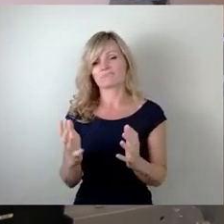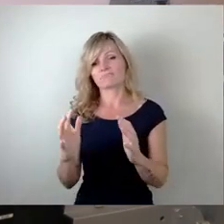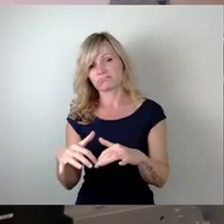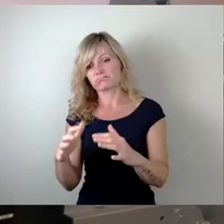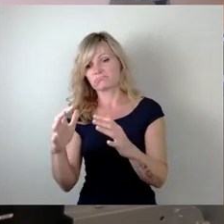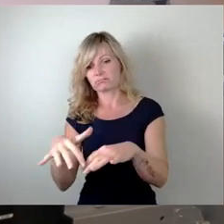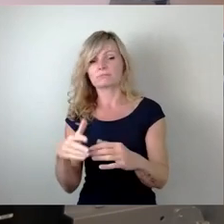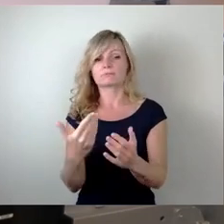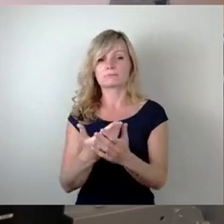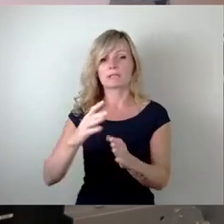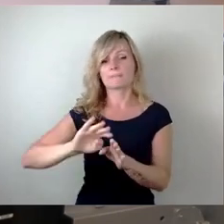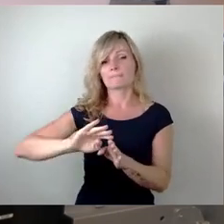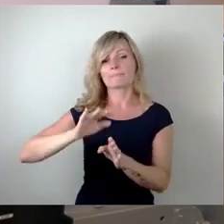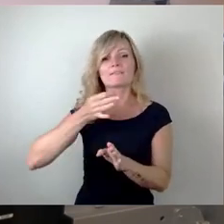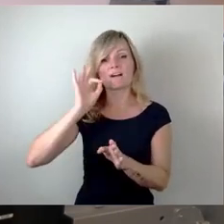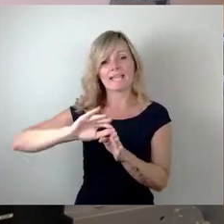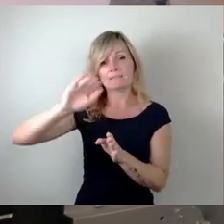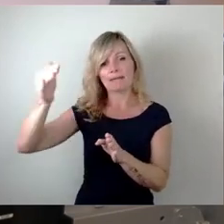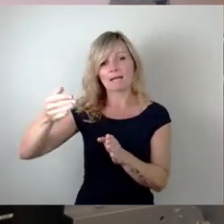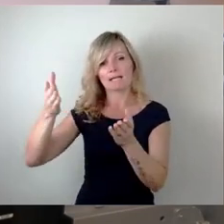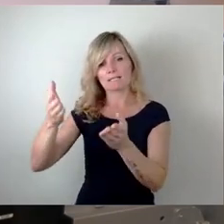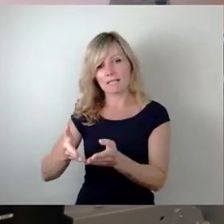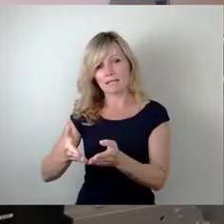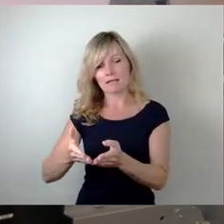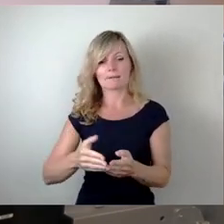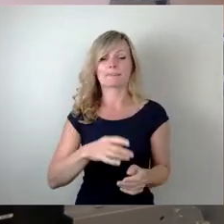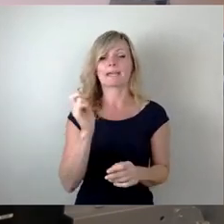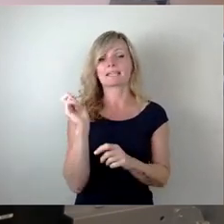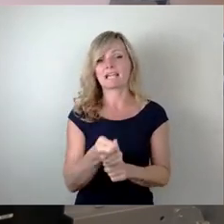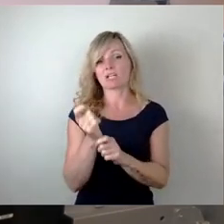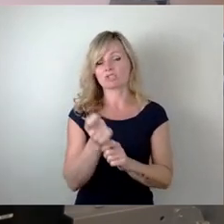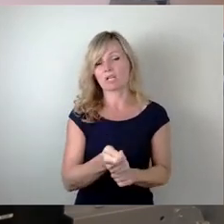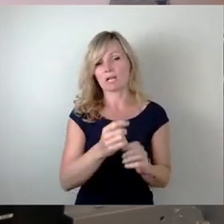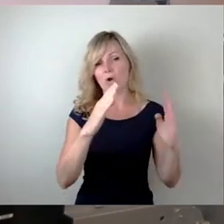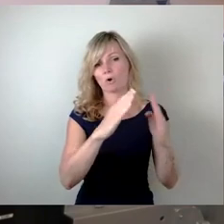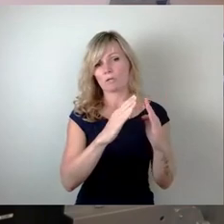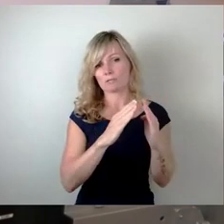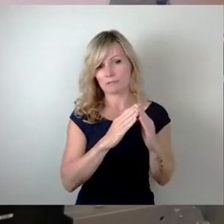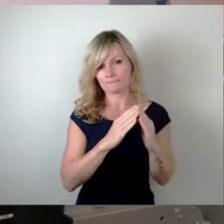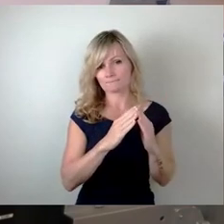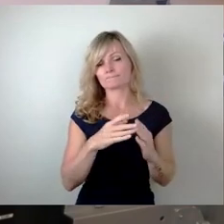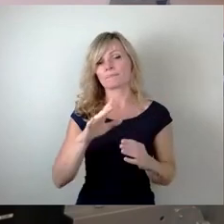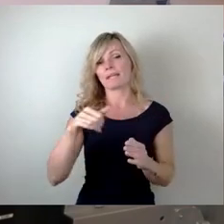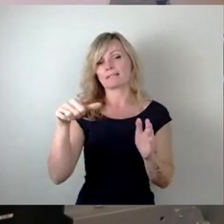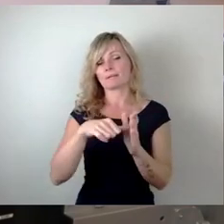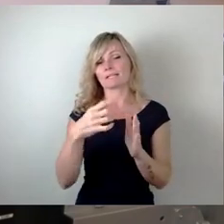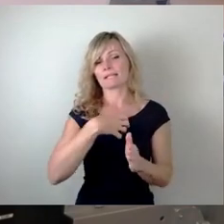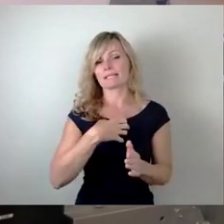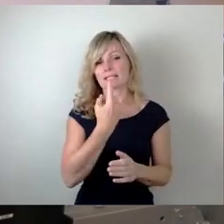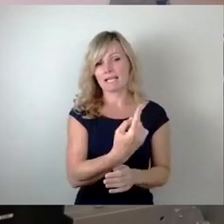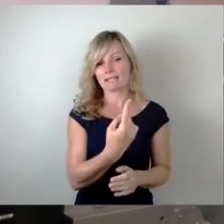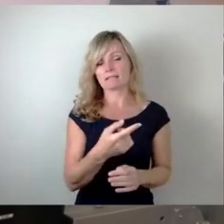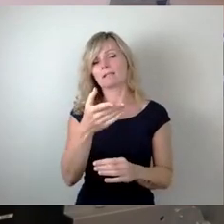Weinbergsenke, Teile der Anlage Drescherhäuser, Teile der Reichsbahn Dresden 1, Teile der Höhenluft und